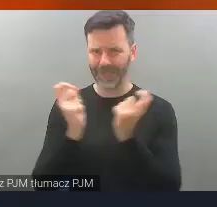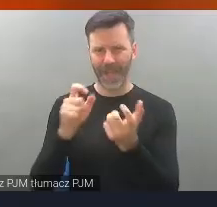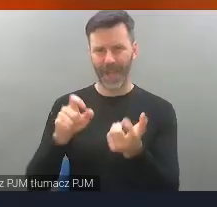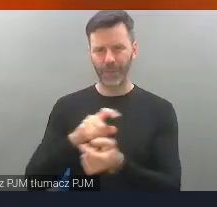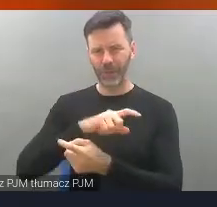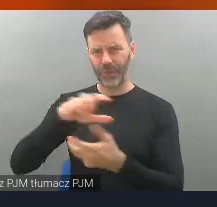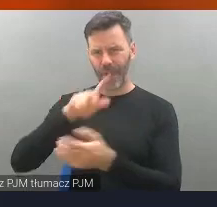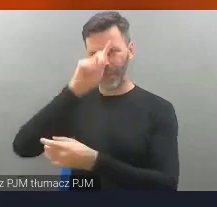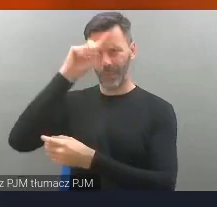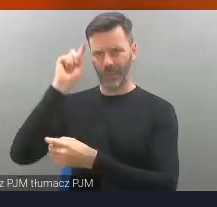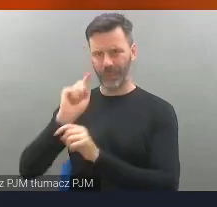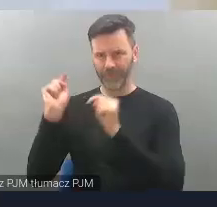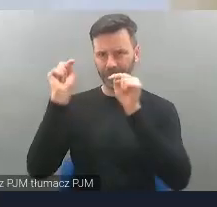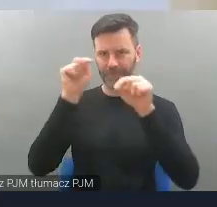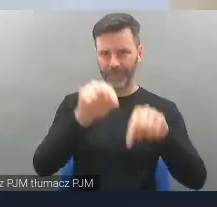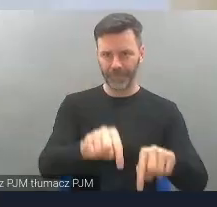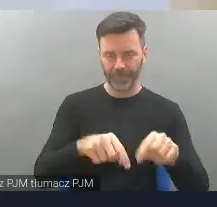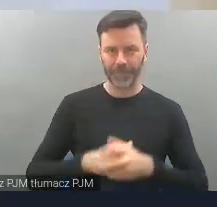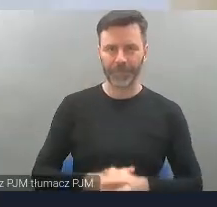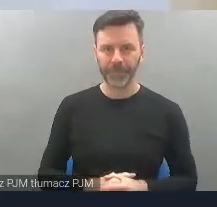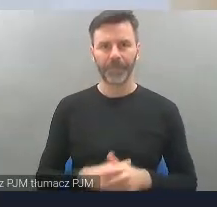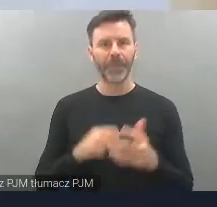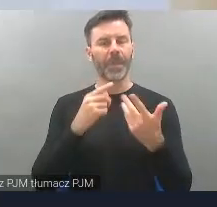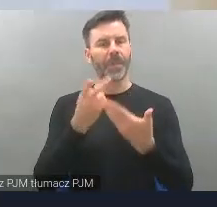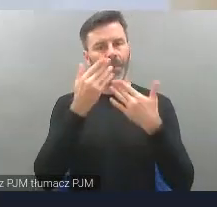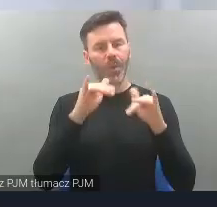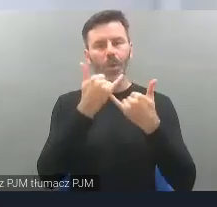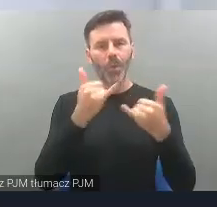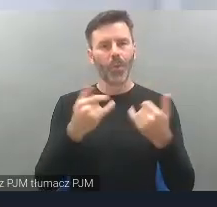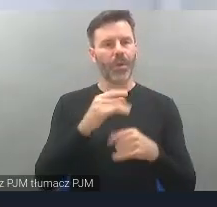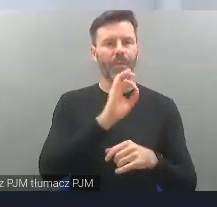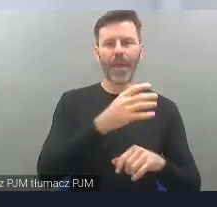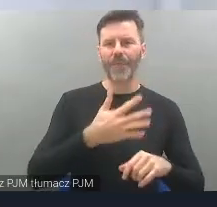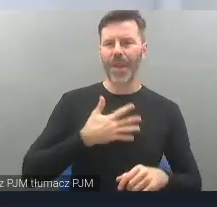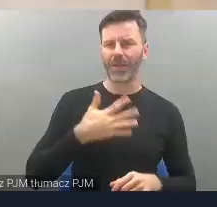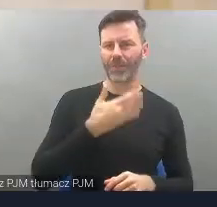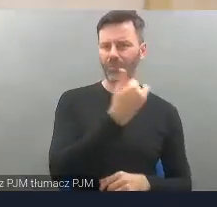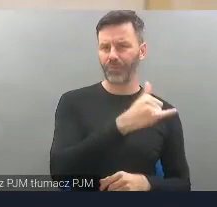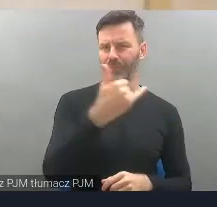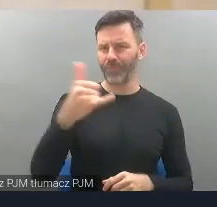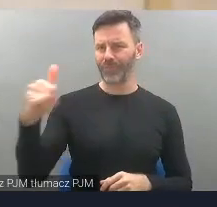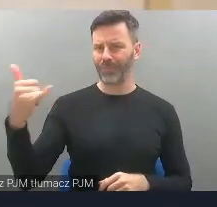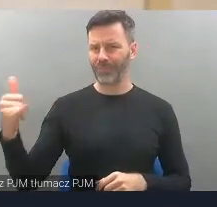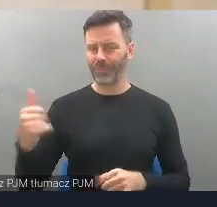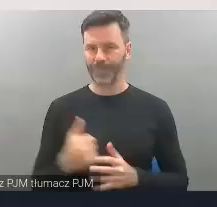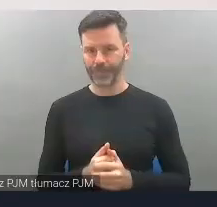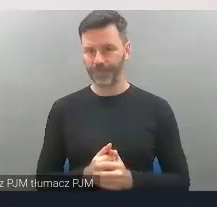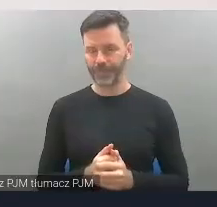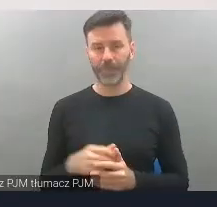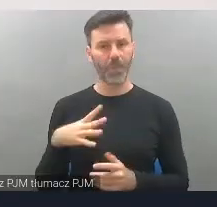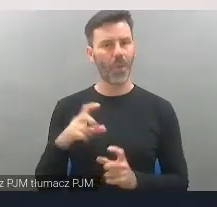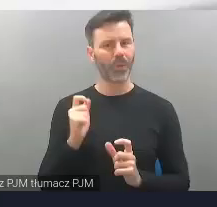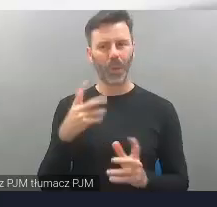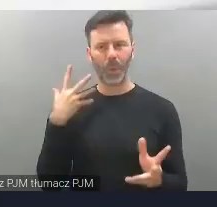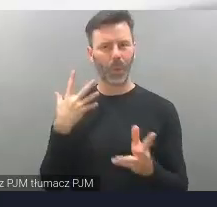wrażliwości. Co udało się zrobić do tej pory? Kilkadziesiąt wystaw, dziesiątki wydarzeń towarzyszących. Powstała